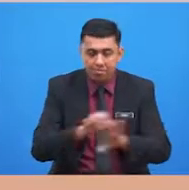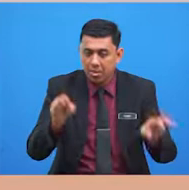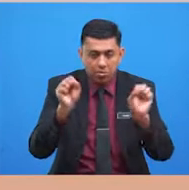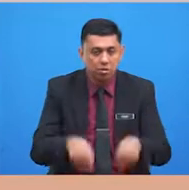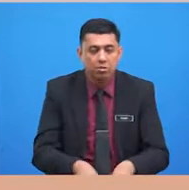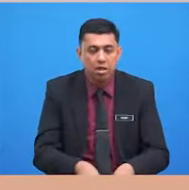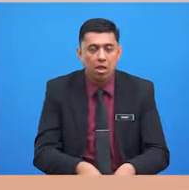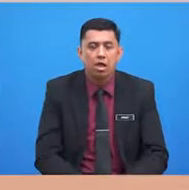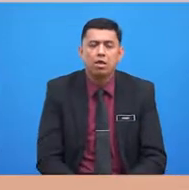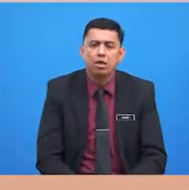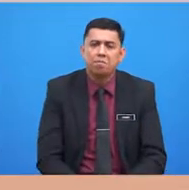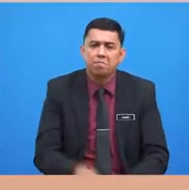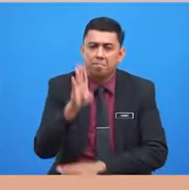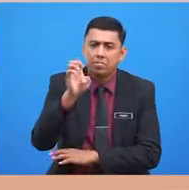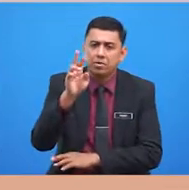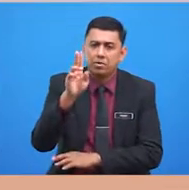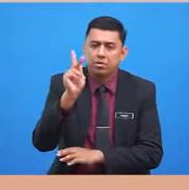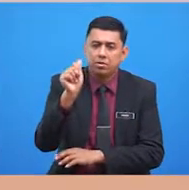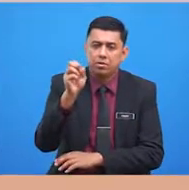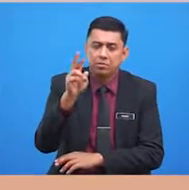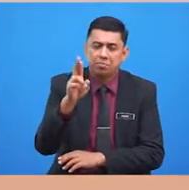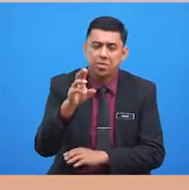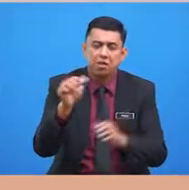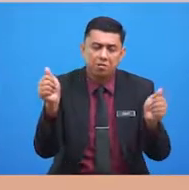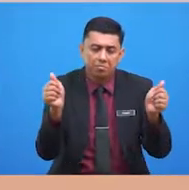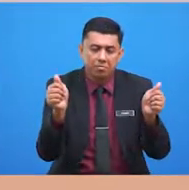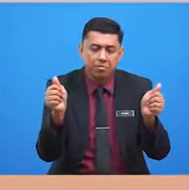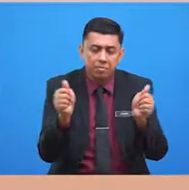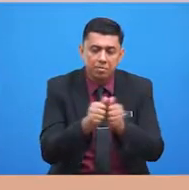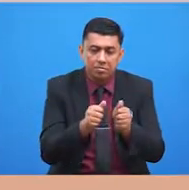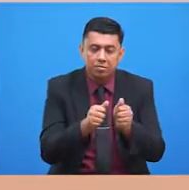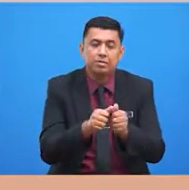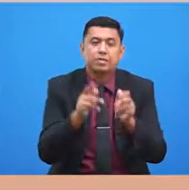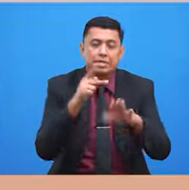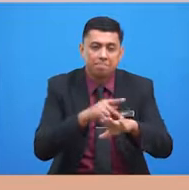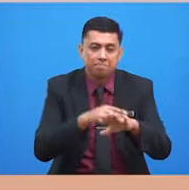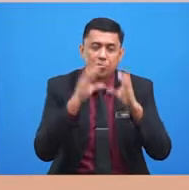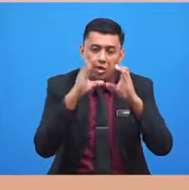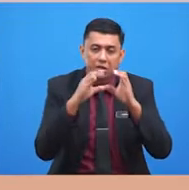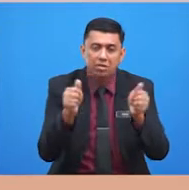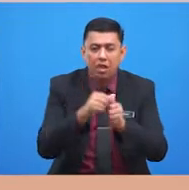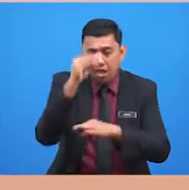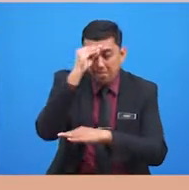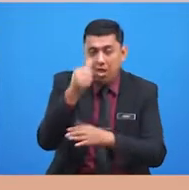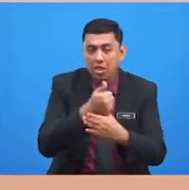berkasar ketiga bercakap dengan abang atau kakaknya.